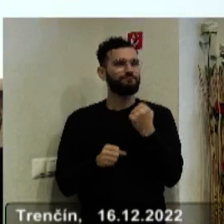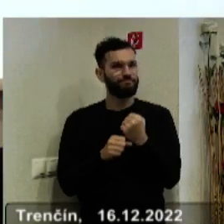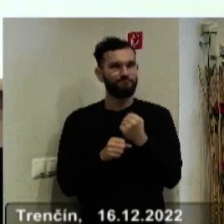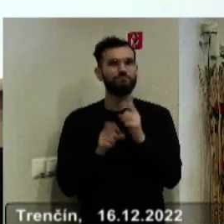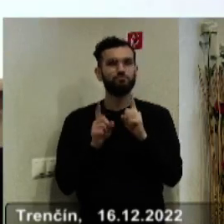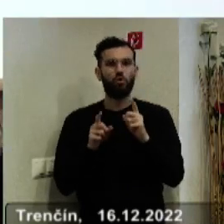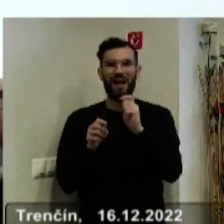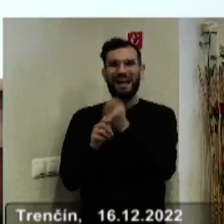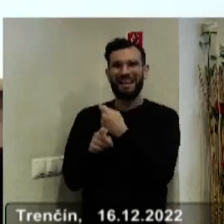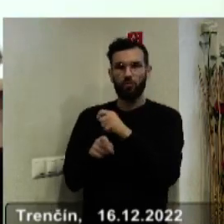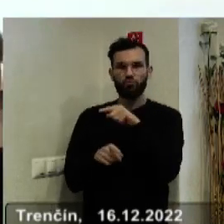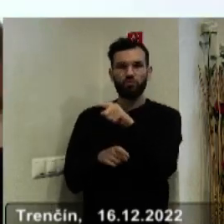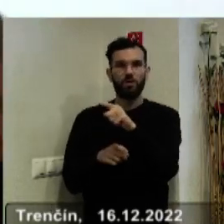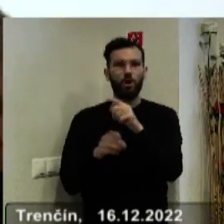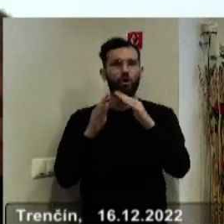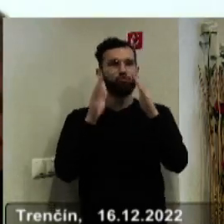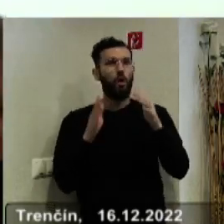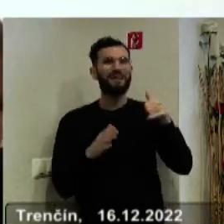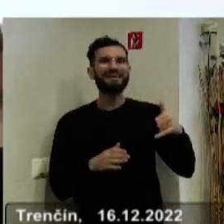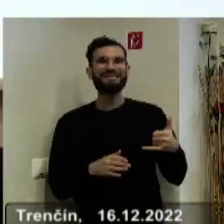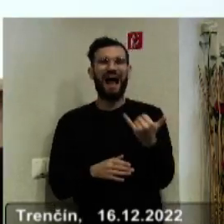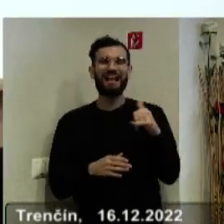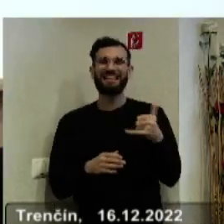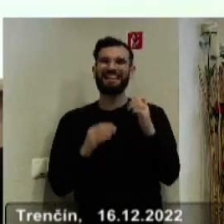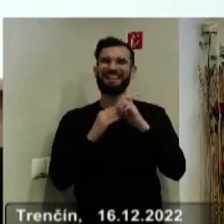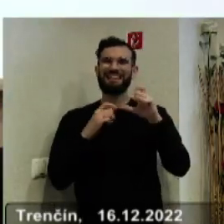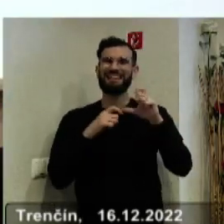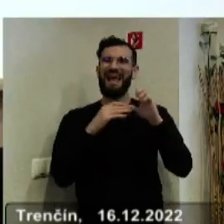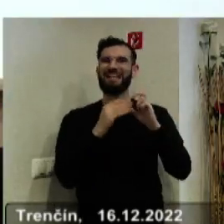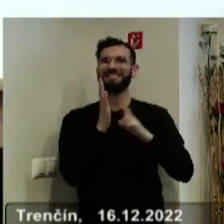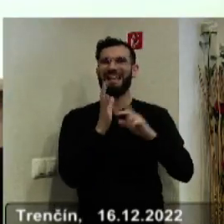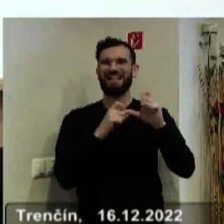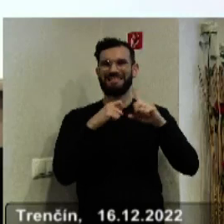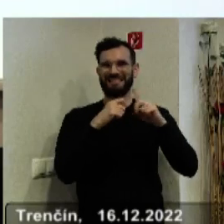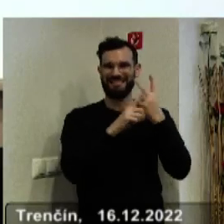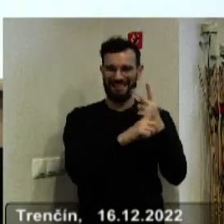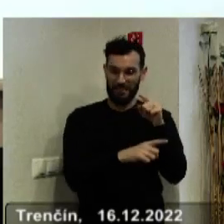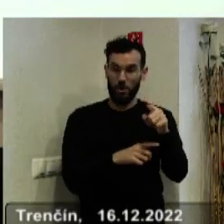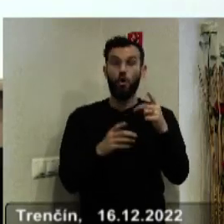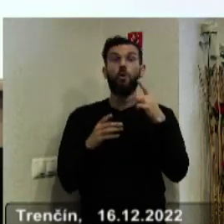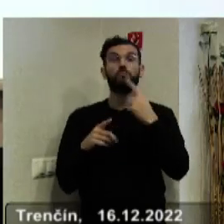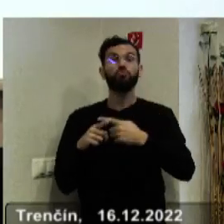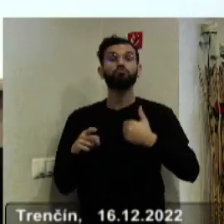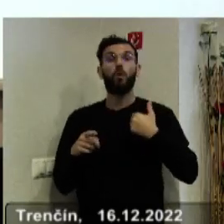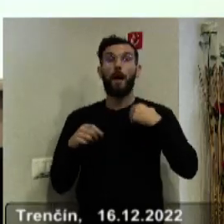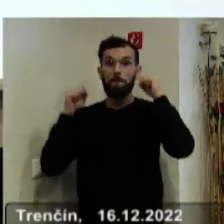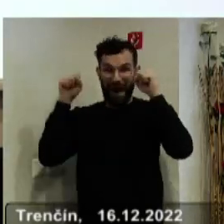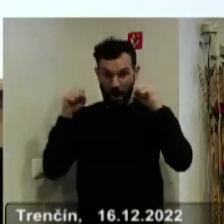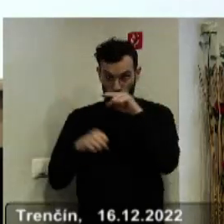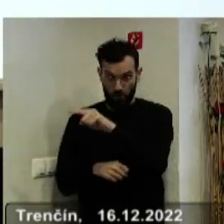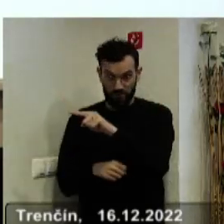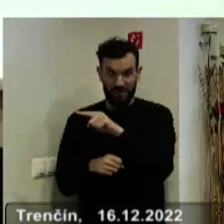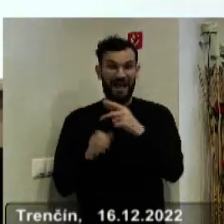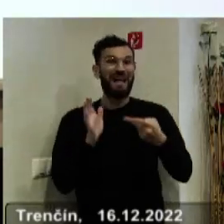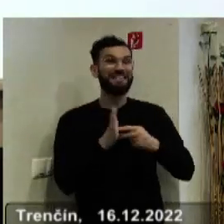aj rekonštrukcia domu Janka Jesenského ako súčasti gymnázie a Banovce nad Bebravou. Pribúdla nám tam spredná odborná škola